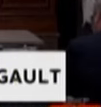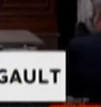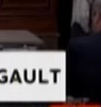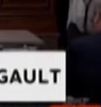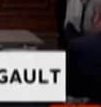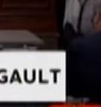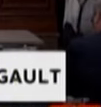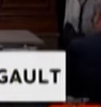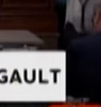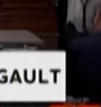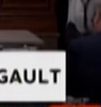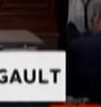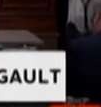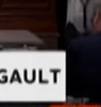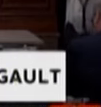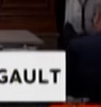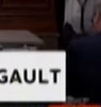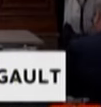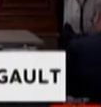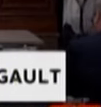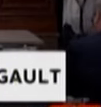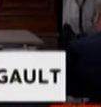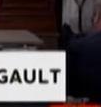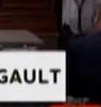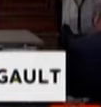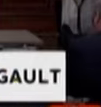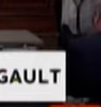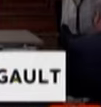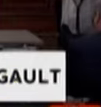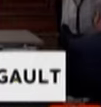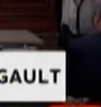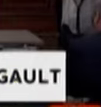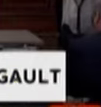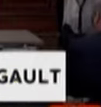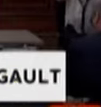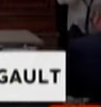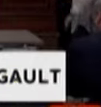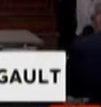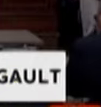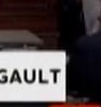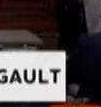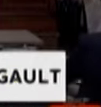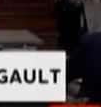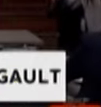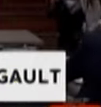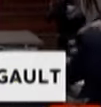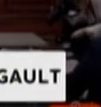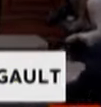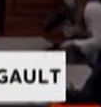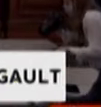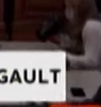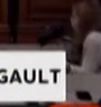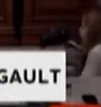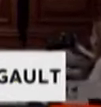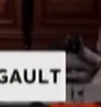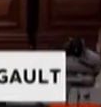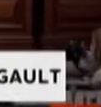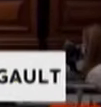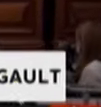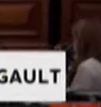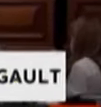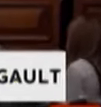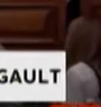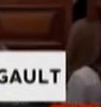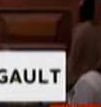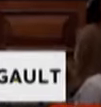à outils qu'il a, mais on comprend aussi qu'il veut inciter les gens à le porter. Et pour les inciter, il va en rendre disponible en en achetant. Et là, autant que le port du masque est